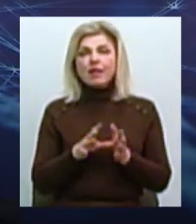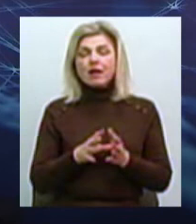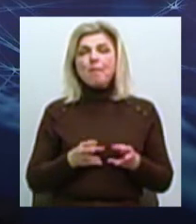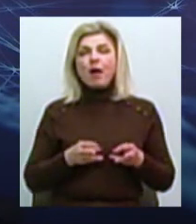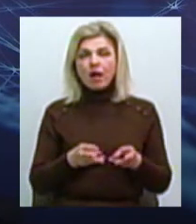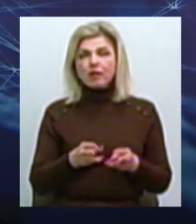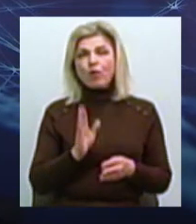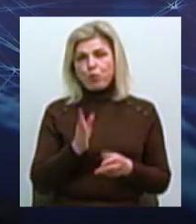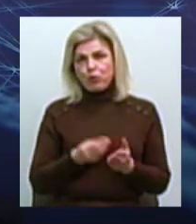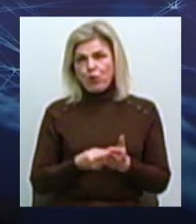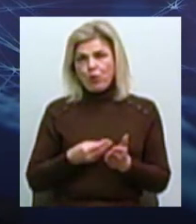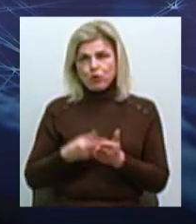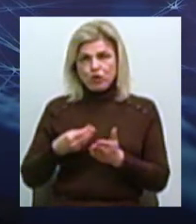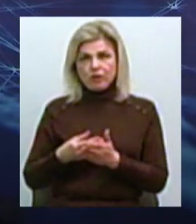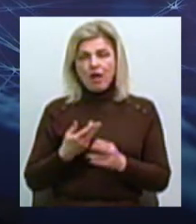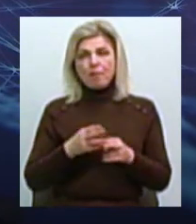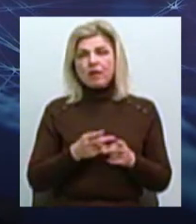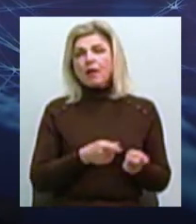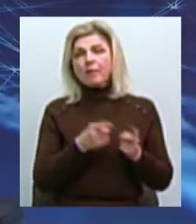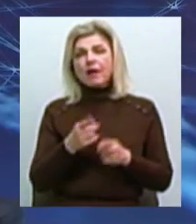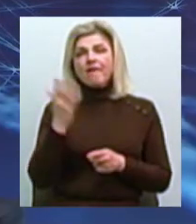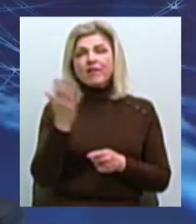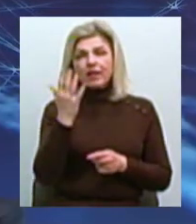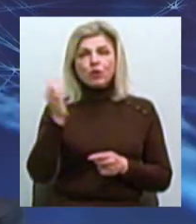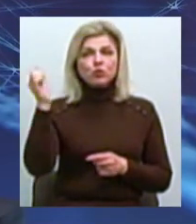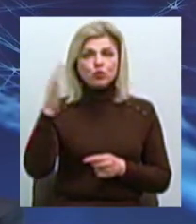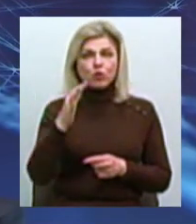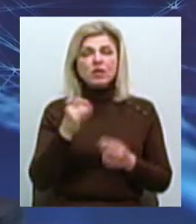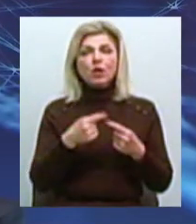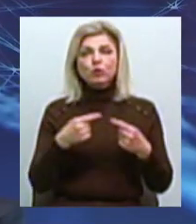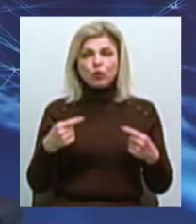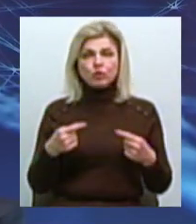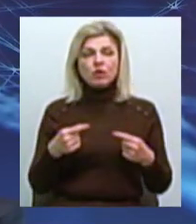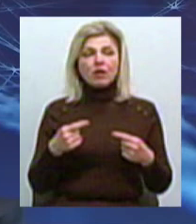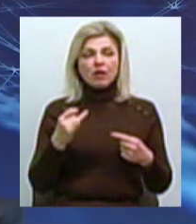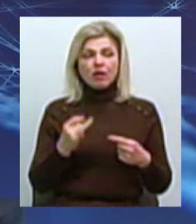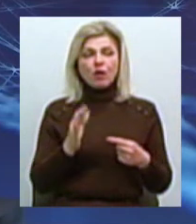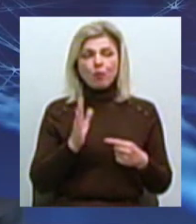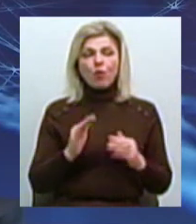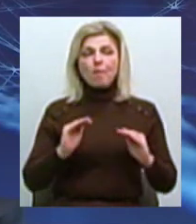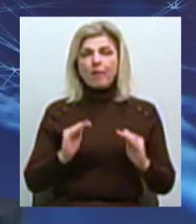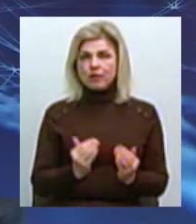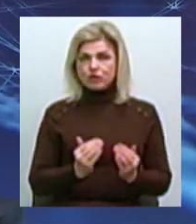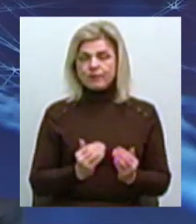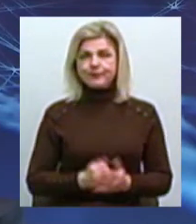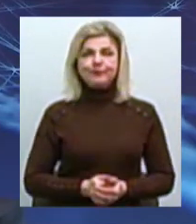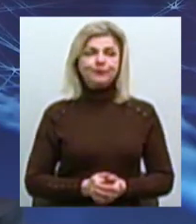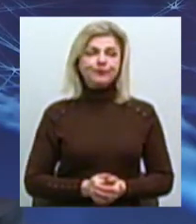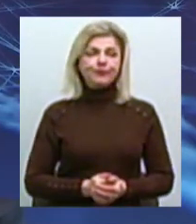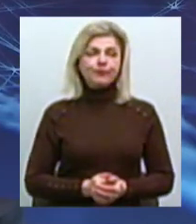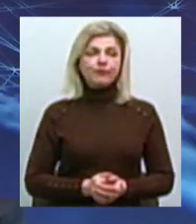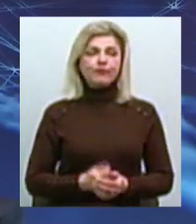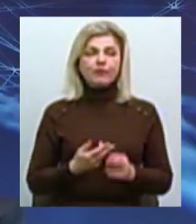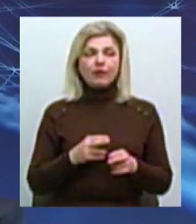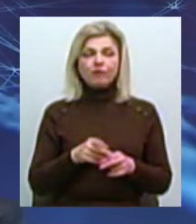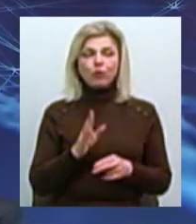буде лише дорожчати. Тому переход на вітер, на сонце, на інші засоби альтернативної енергетики… Так, вони зумовлюють